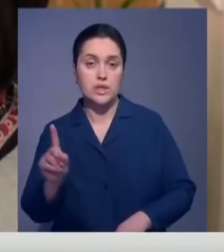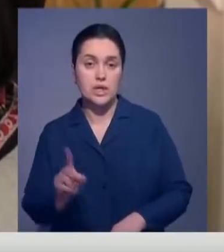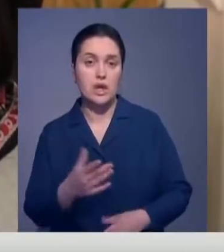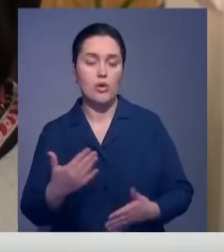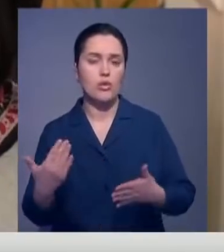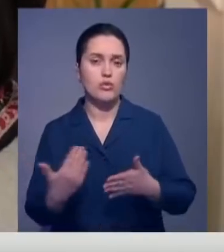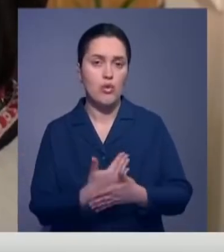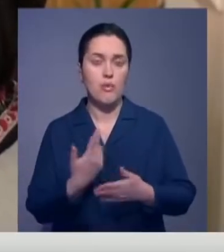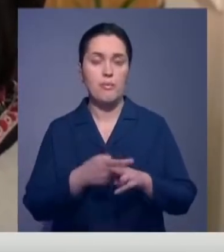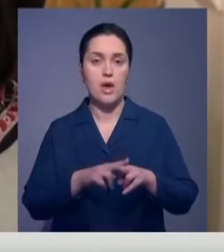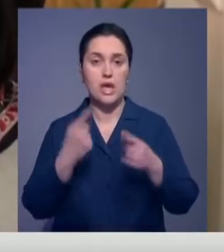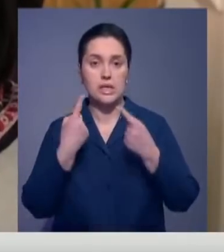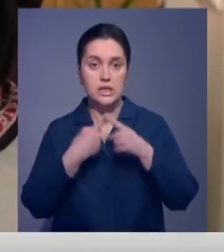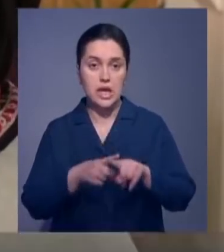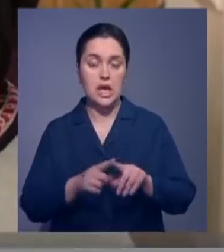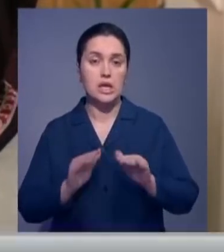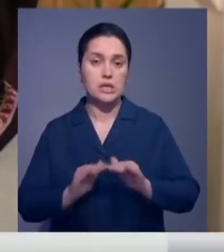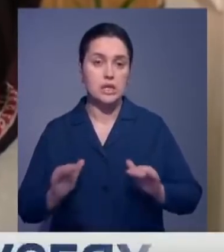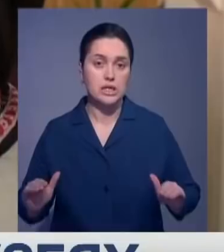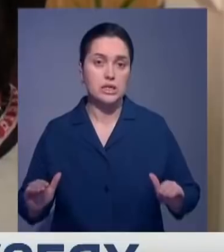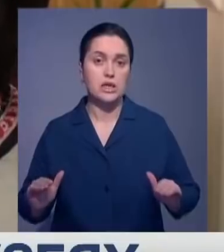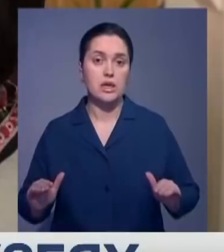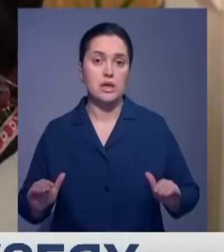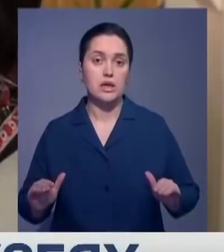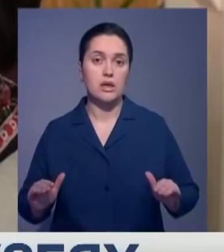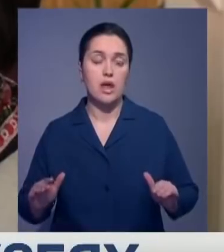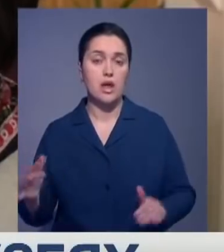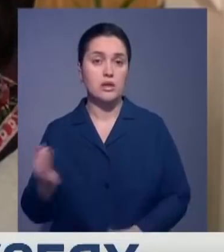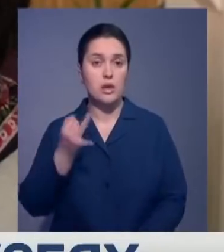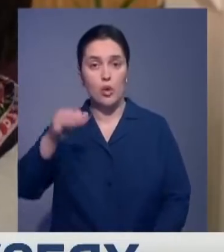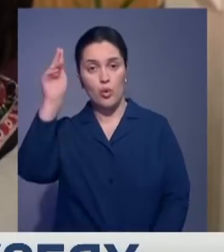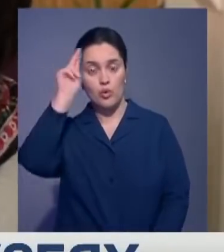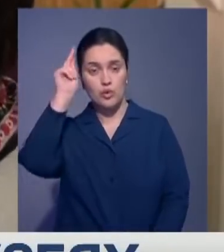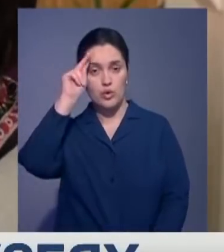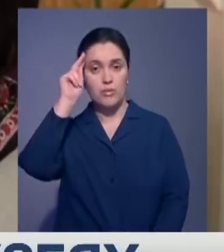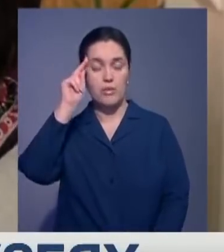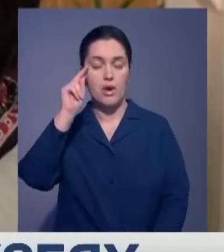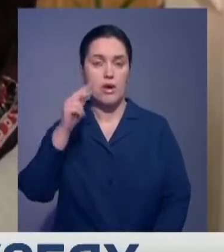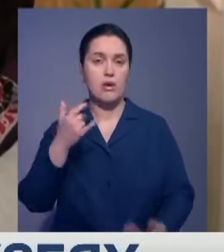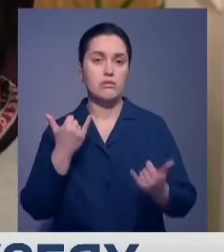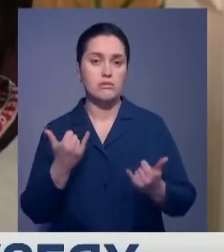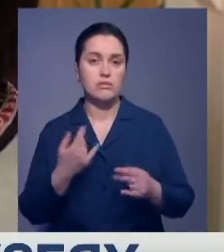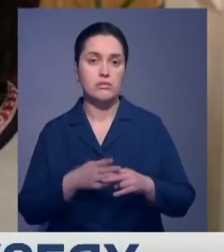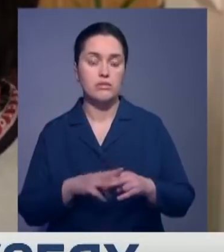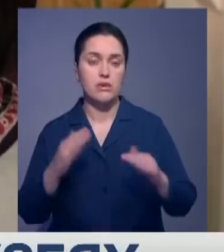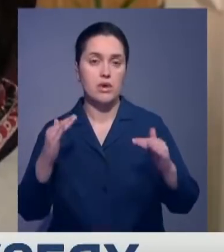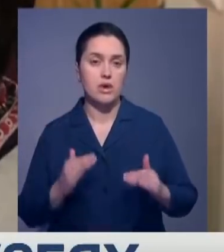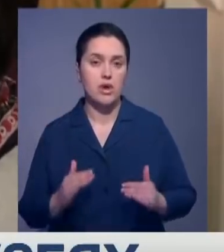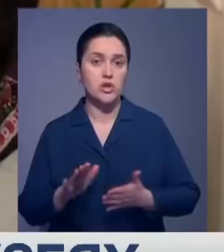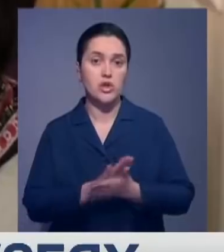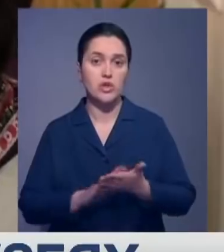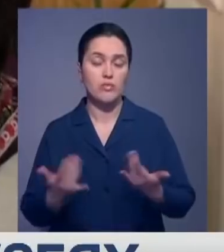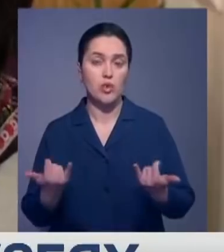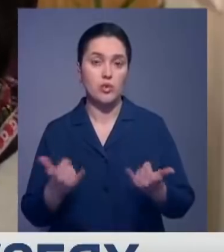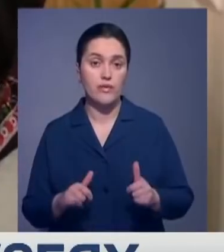инновационным технологиям, дети повышают свой интерес к учебе, который, к сожалению, сегодня надо признать, что детей нечем удивить.